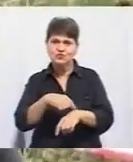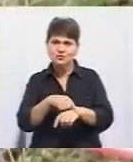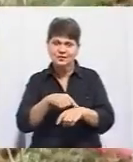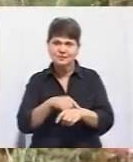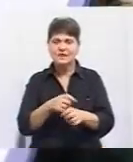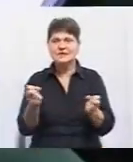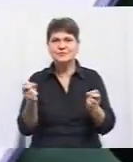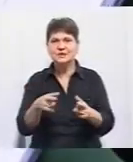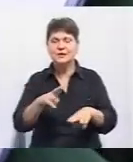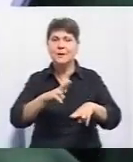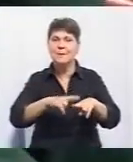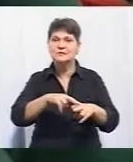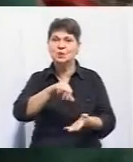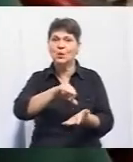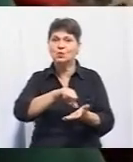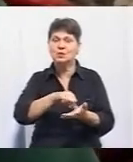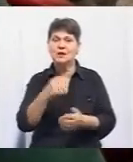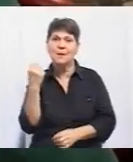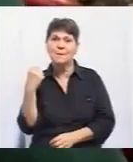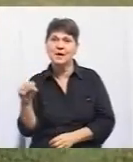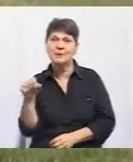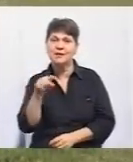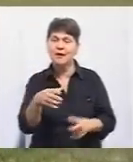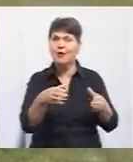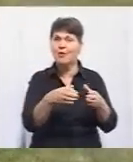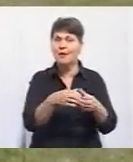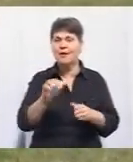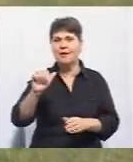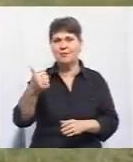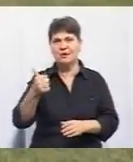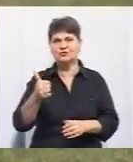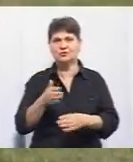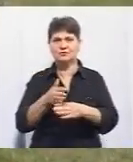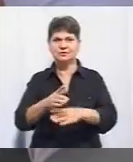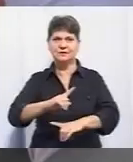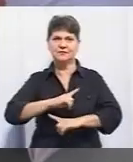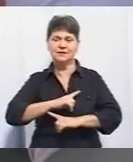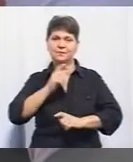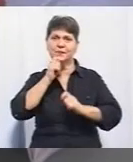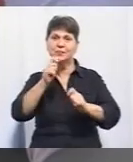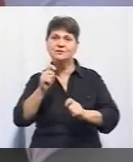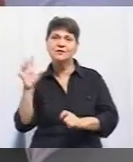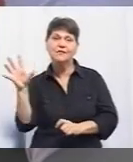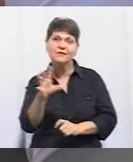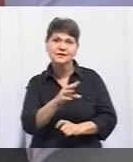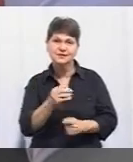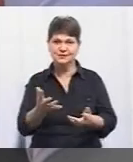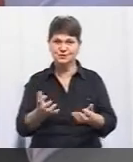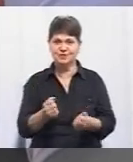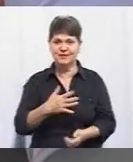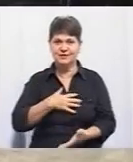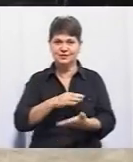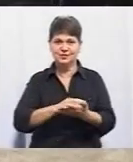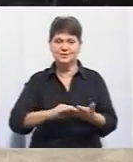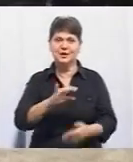в спеціальному паспорті учасників. Перемагає та команда, яка першою прийшла до фінішу. Призи ж отримують всі. Наталя Колодій,